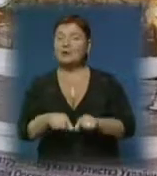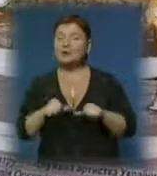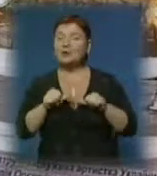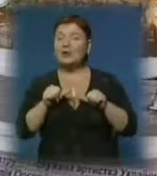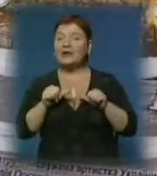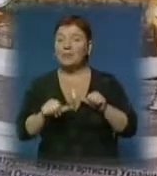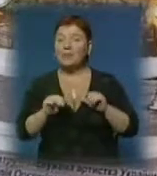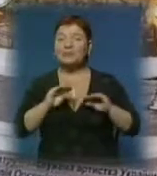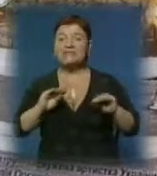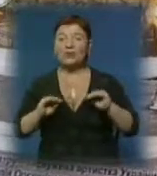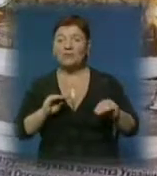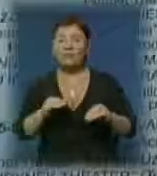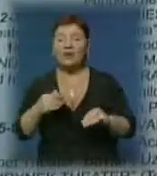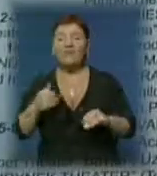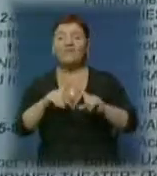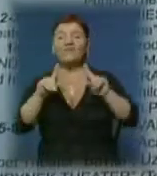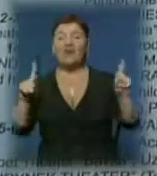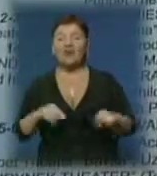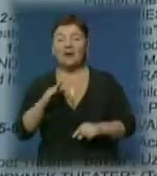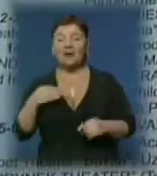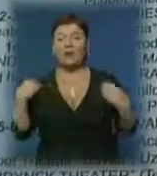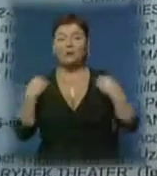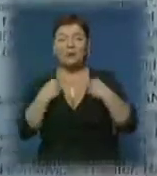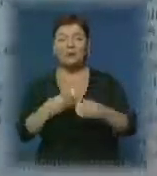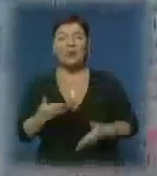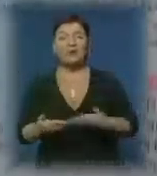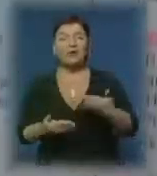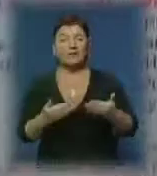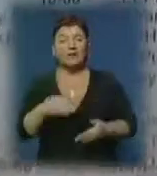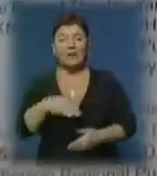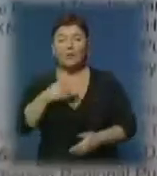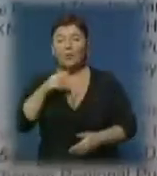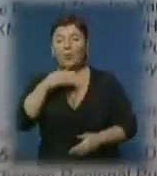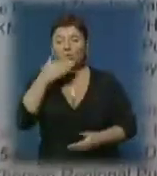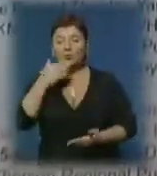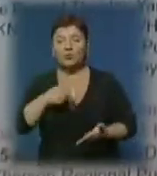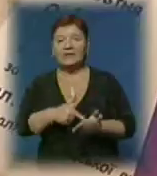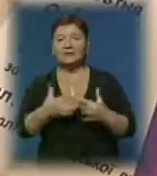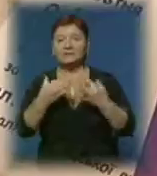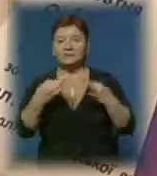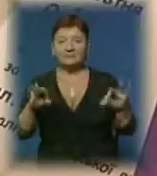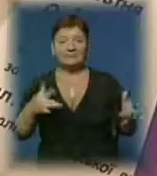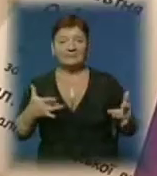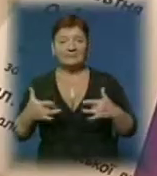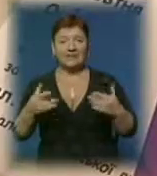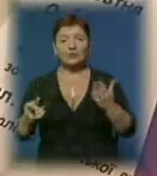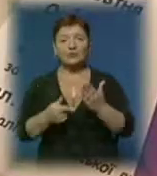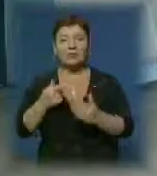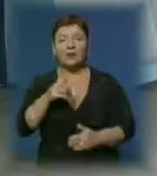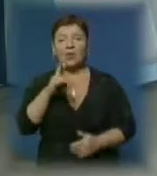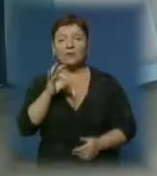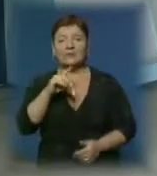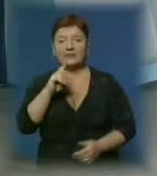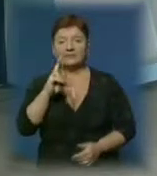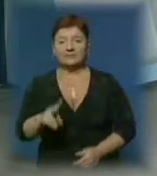власних постановок, у рамках фесту відбудуться костюмована хода Ужгородом і презентація незалежного театрального журналу «Коза».